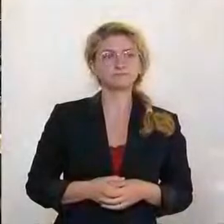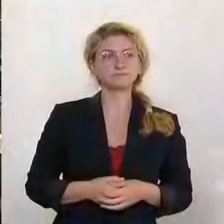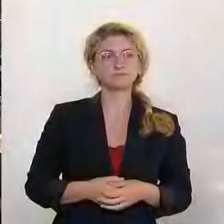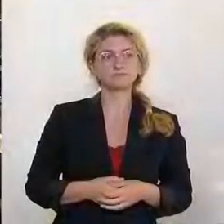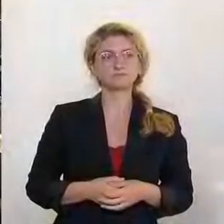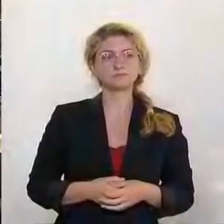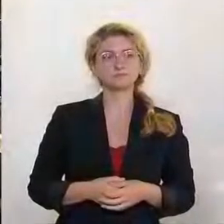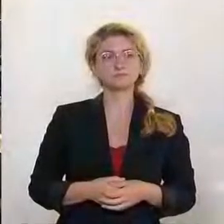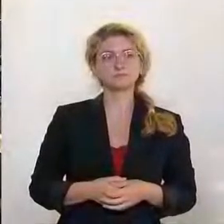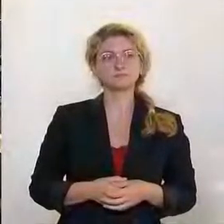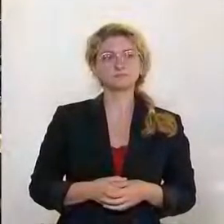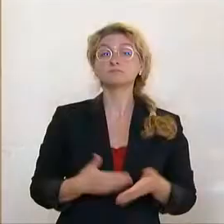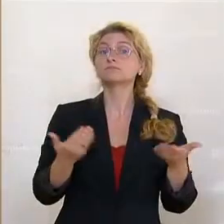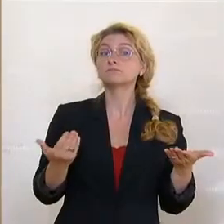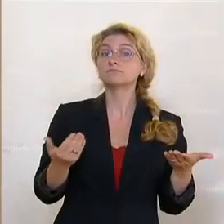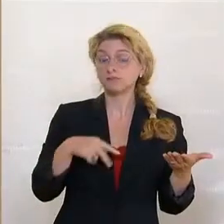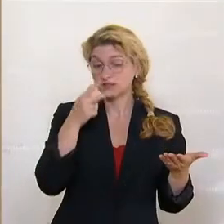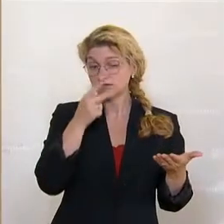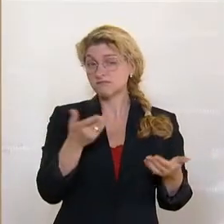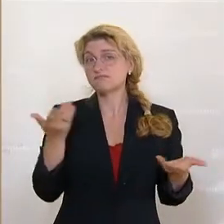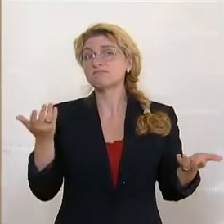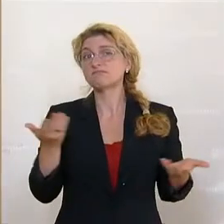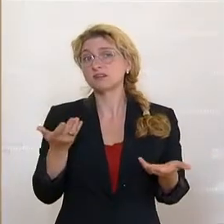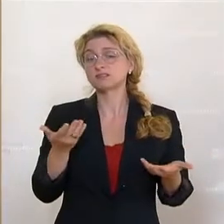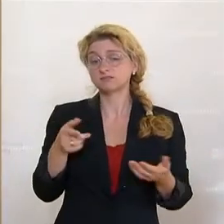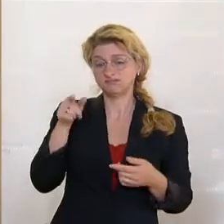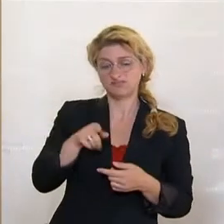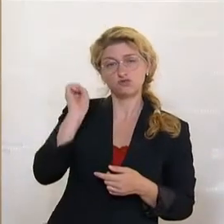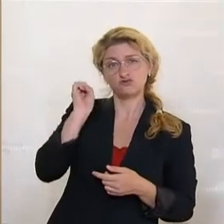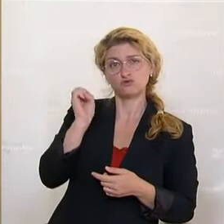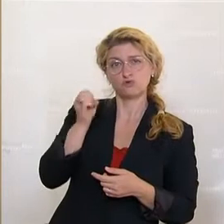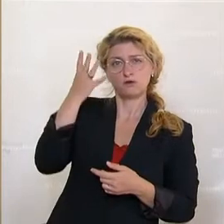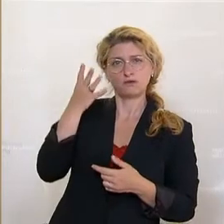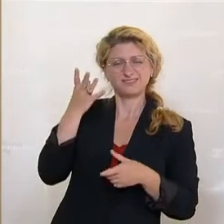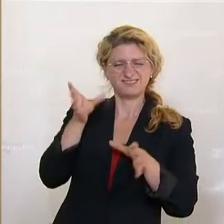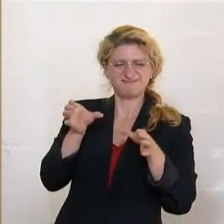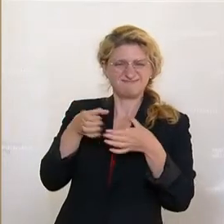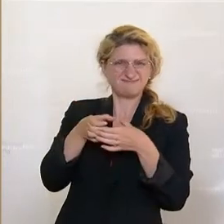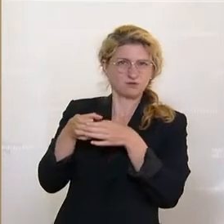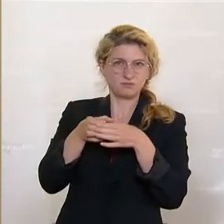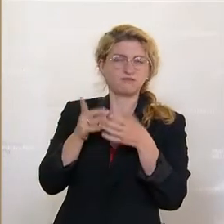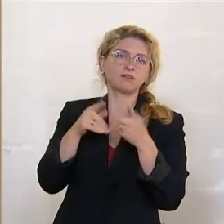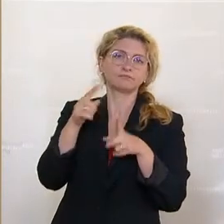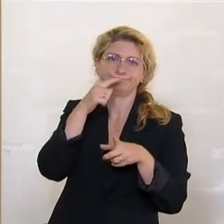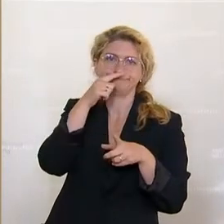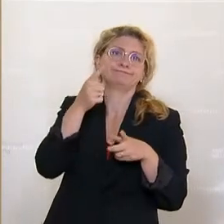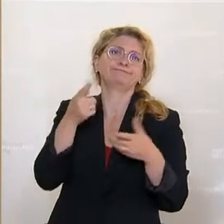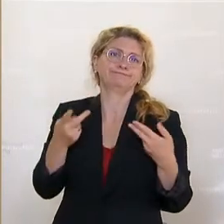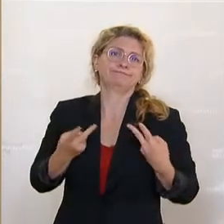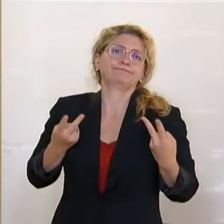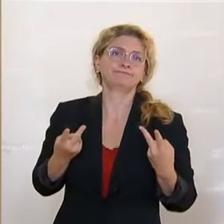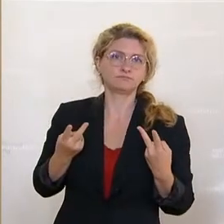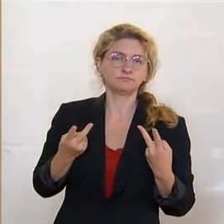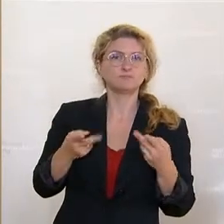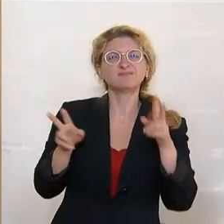Wir sehen eine absolute Abgehobenheit dieser türkisen Klick. Also, Reisen wie der